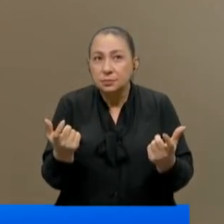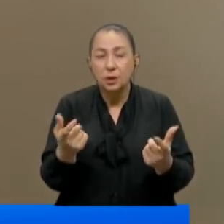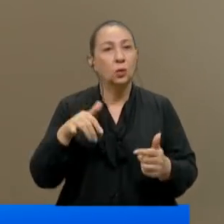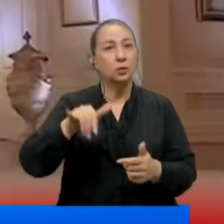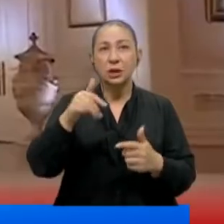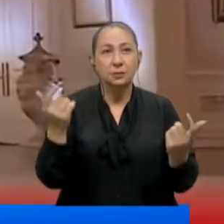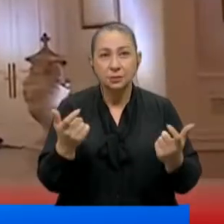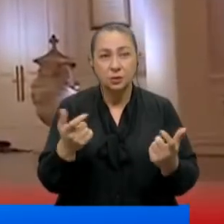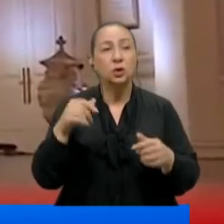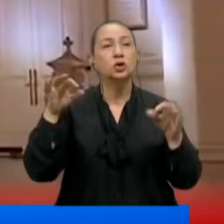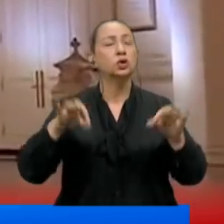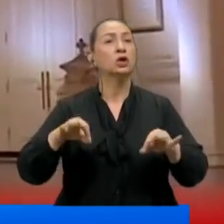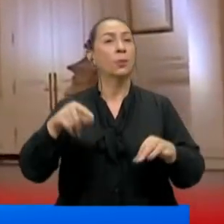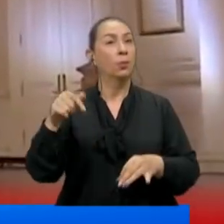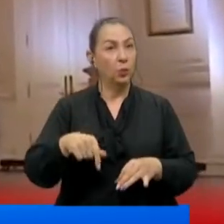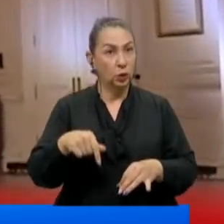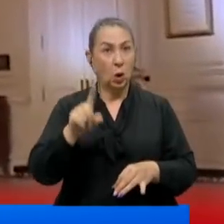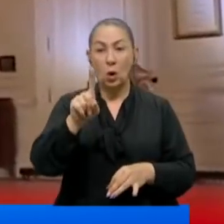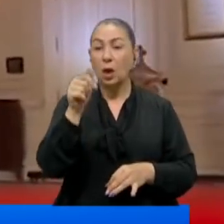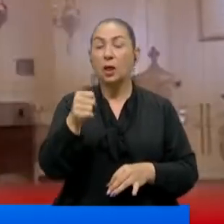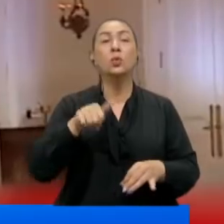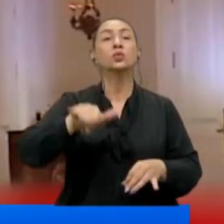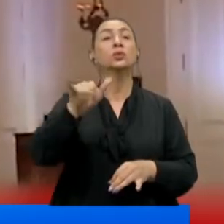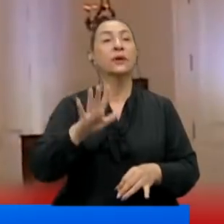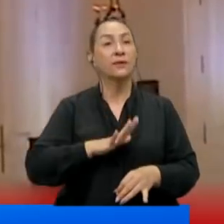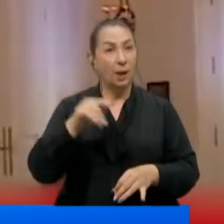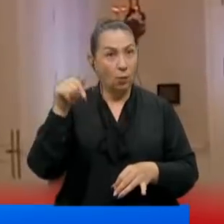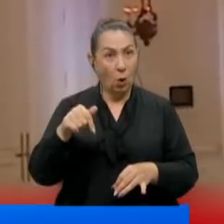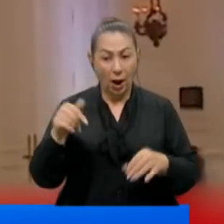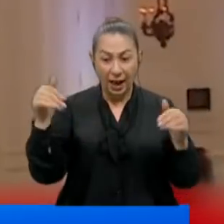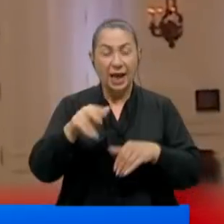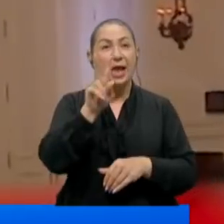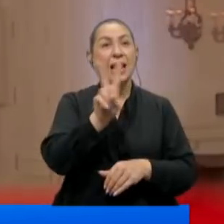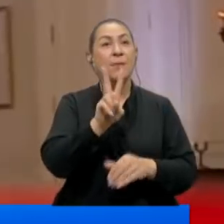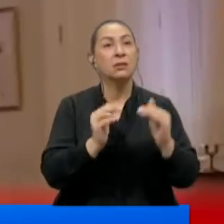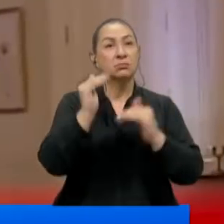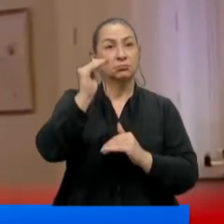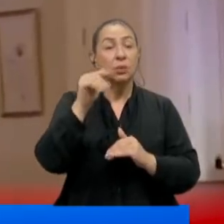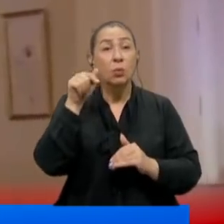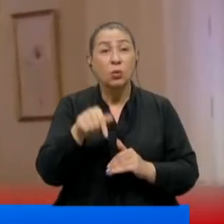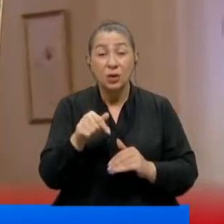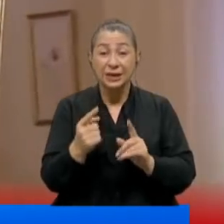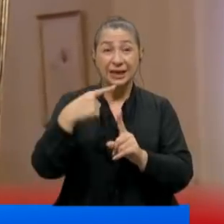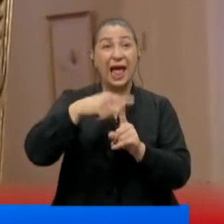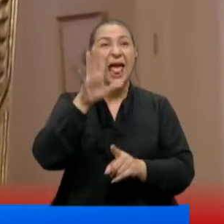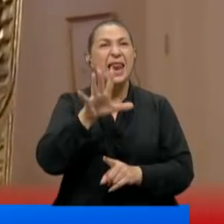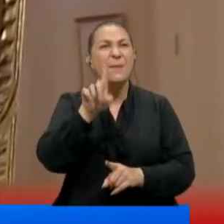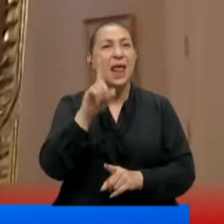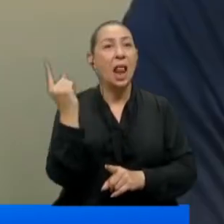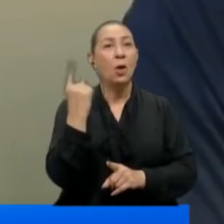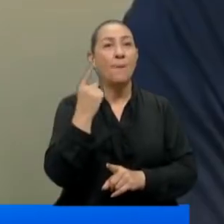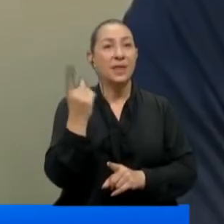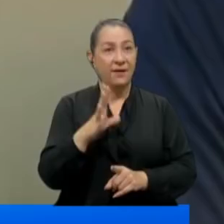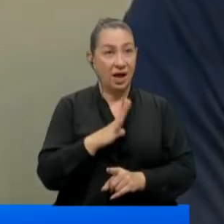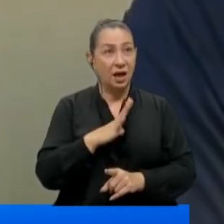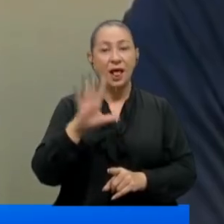uçaklar nerede? Şu anda burada 16 uçak var. Bugün gelenlerle bu 20'ye çıktı. Bunun yanında 51 helikopter